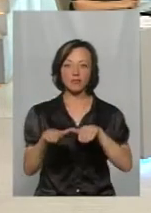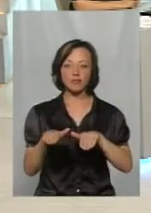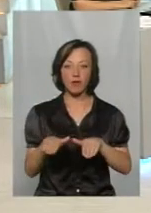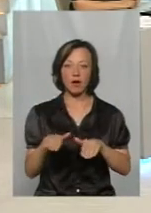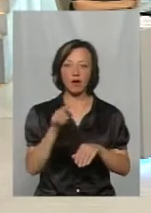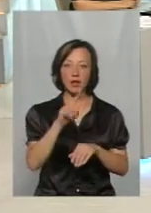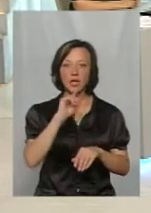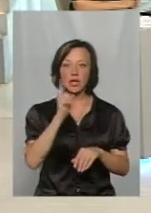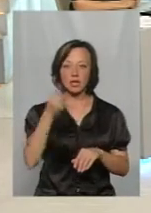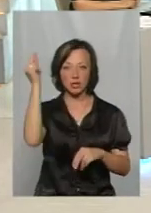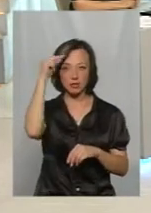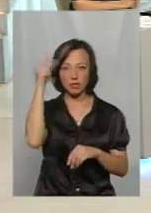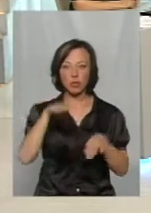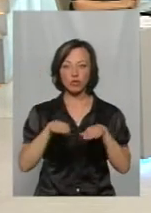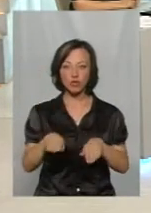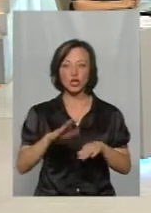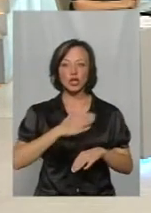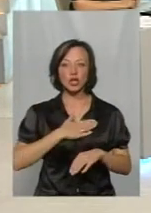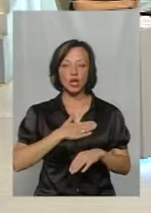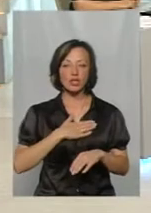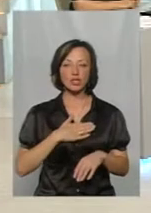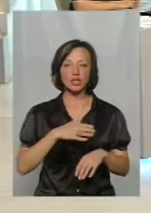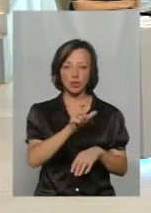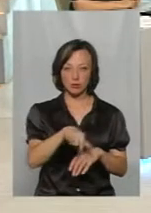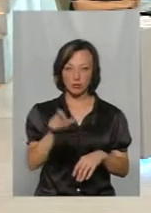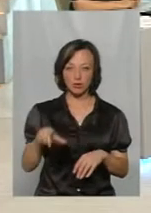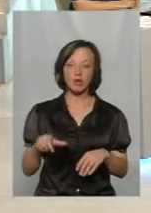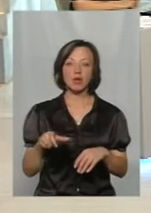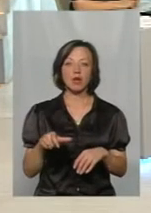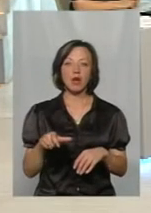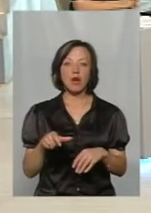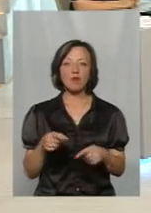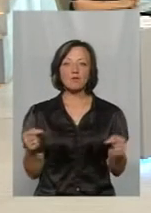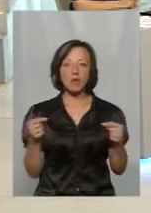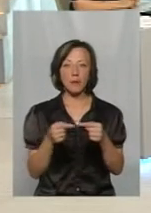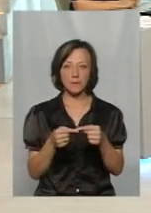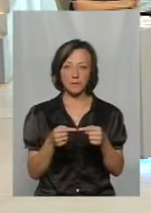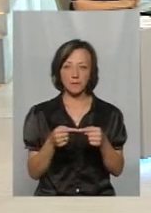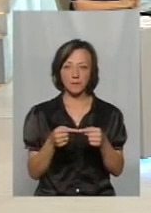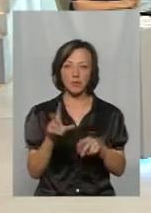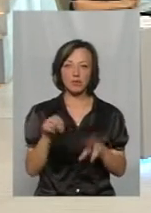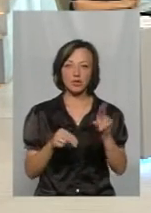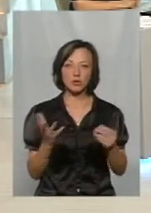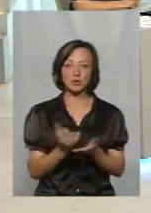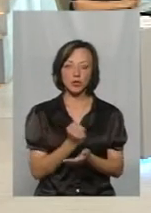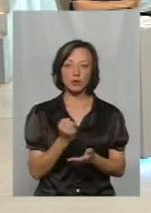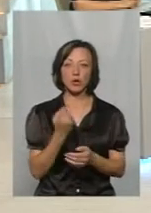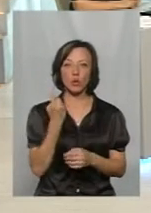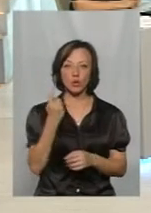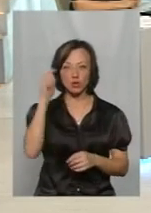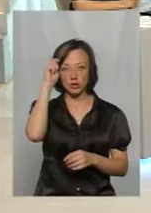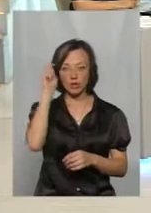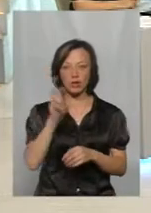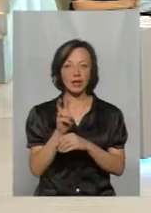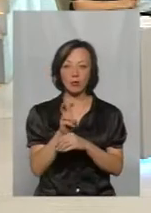безпосередньо рік навчання, і вже пошили наші слухачі. І от в самому такому, вважаємо, досягненому, у ходив один чоловік,